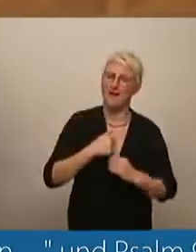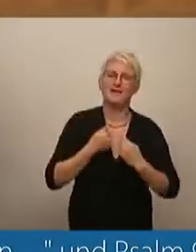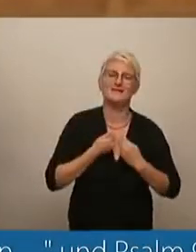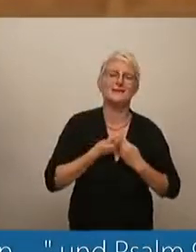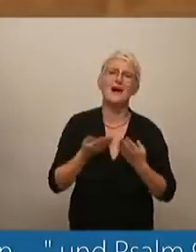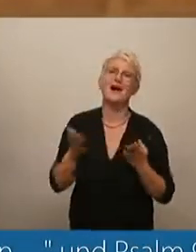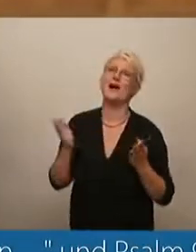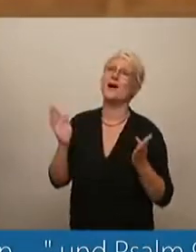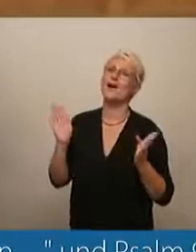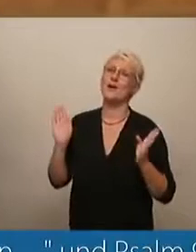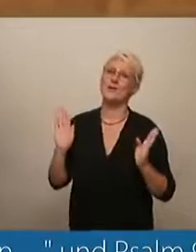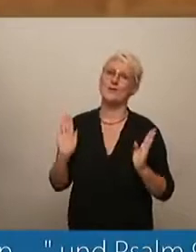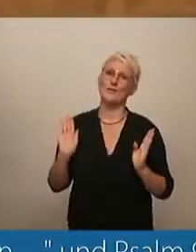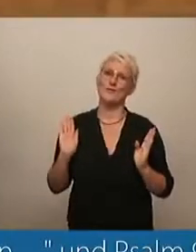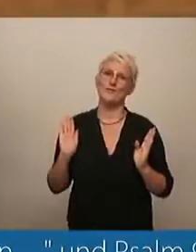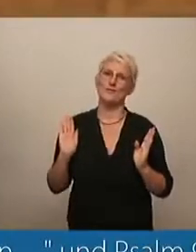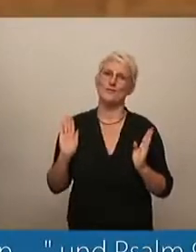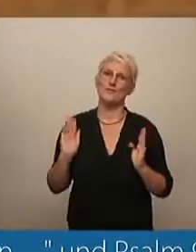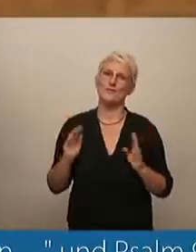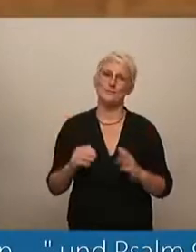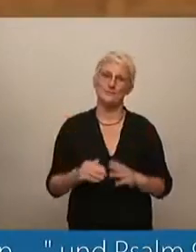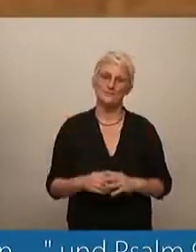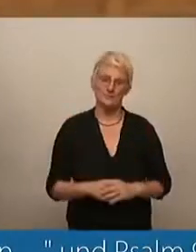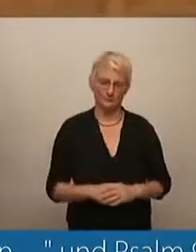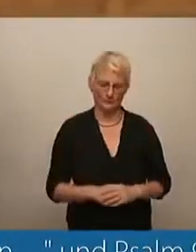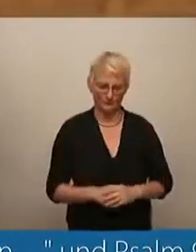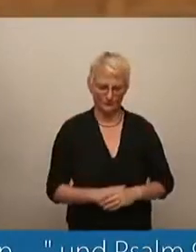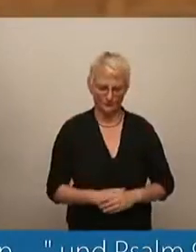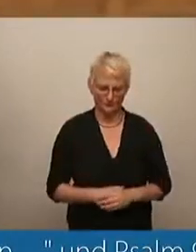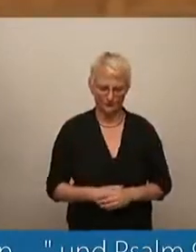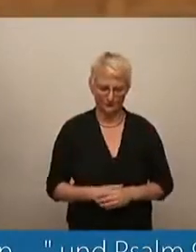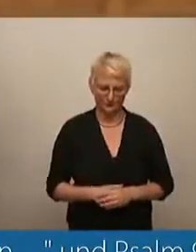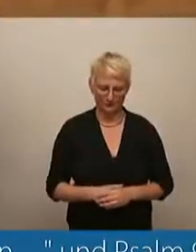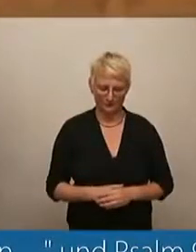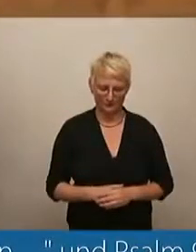verschließt ihm nicht das Herz.